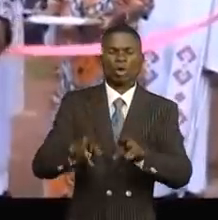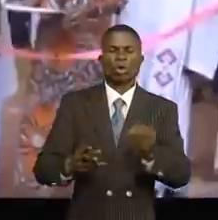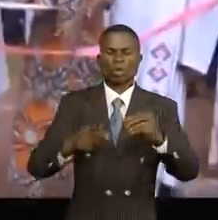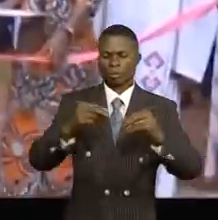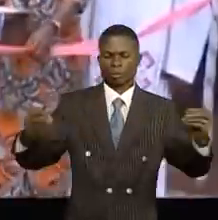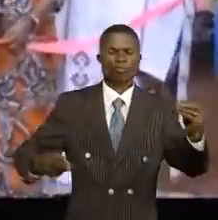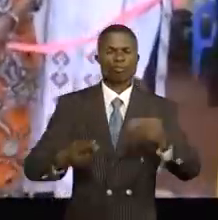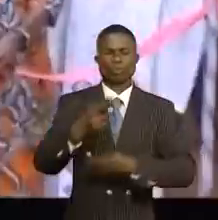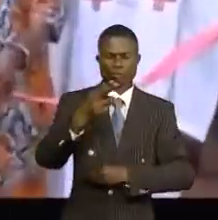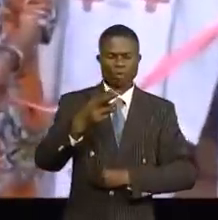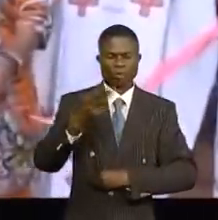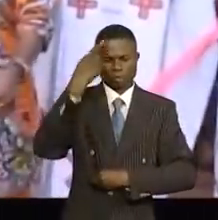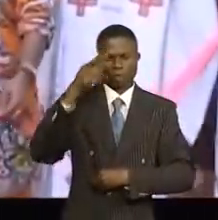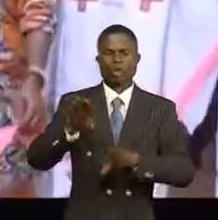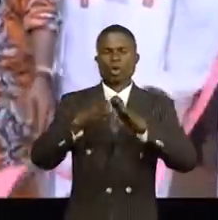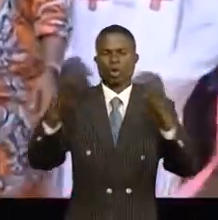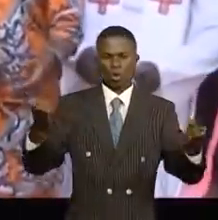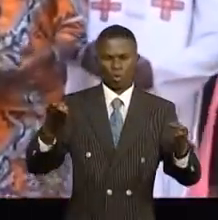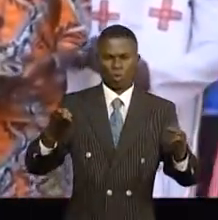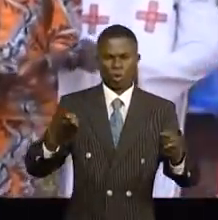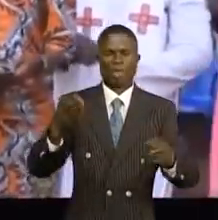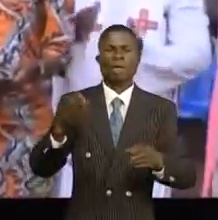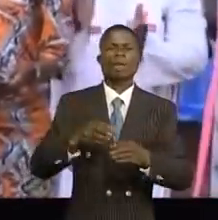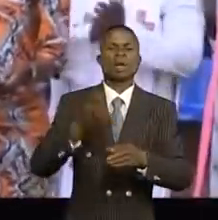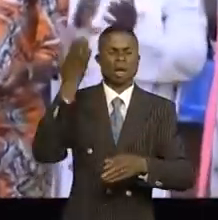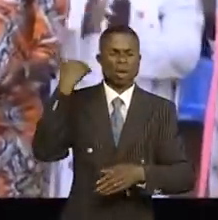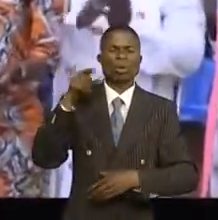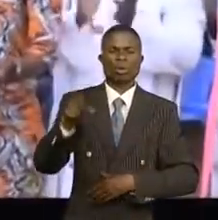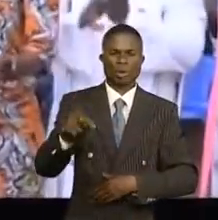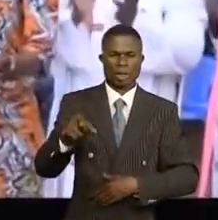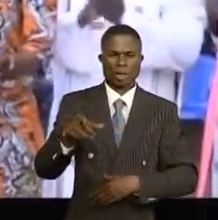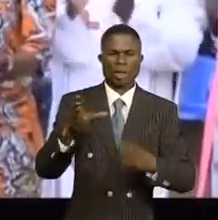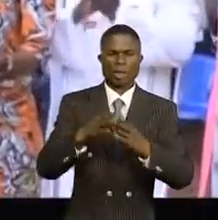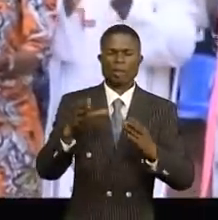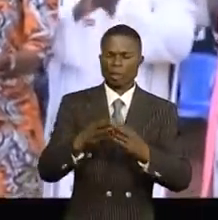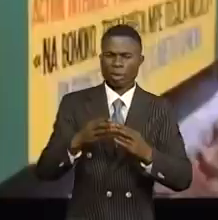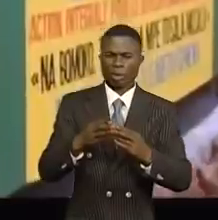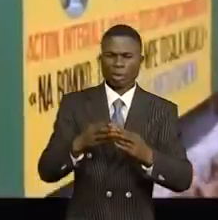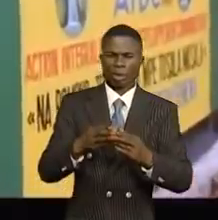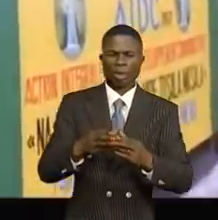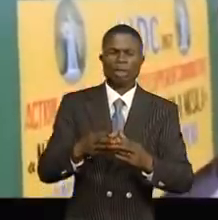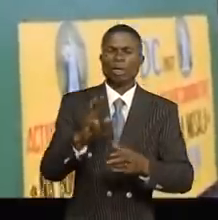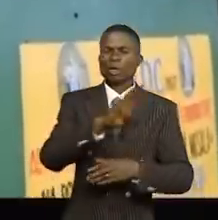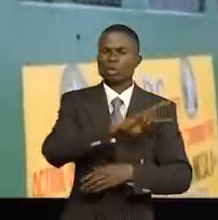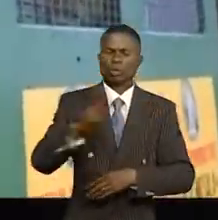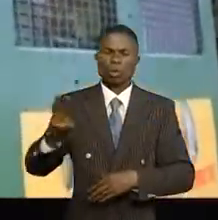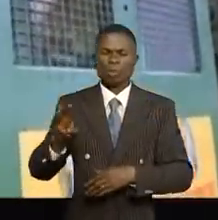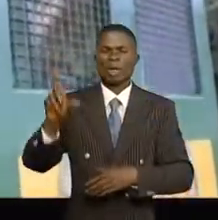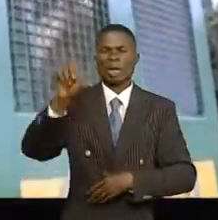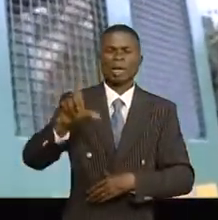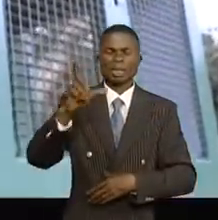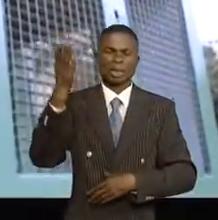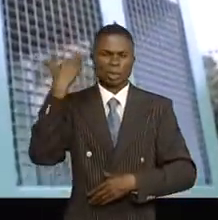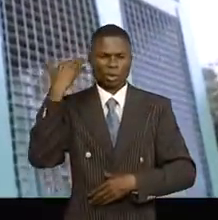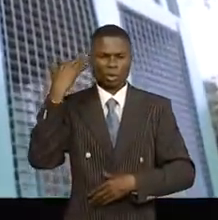coupure du ruban symbolique pour la mise en service de cette borne fontaine avec un touc d'une capacité de 3000 litres et